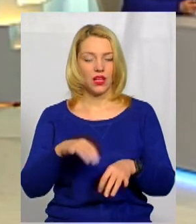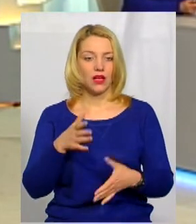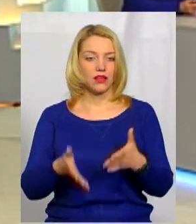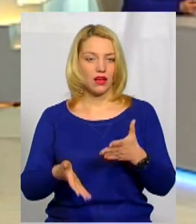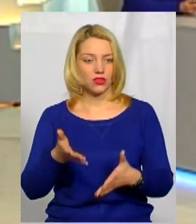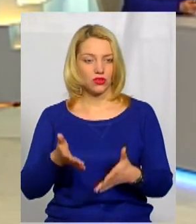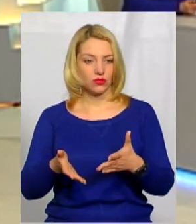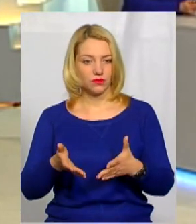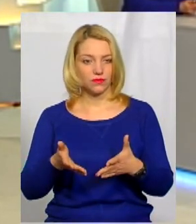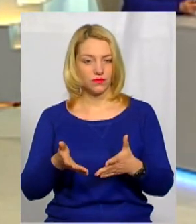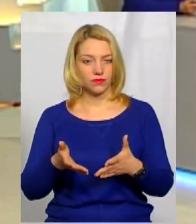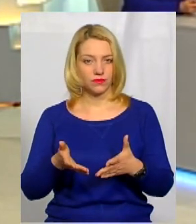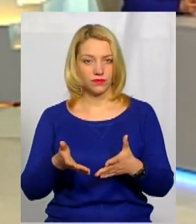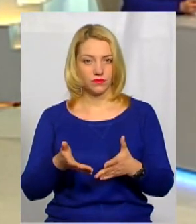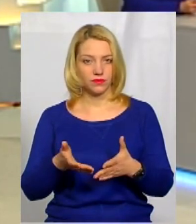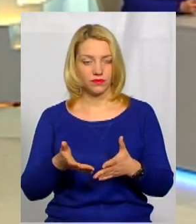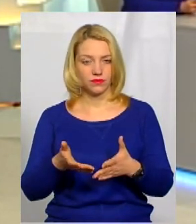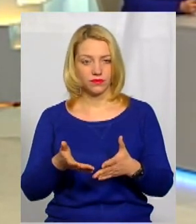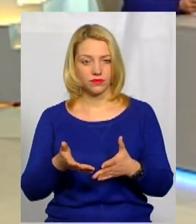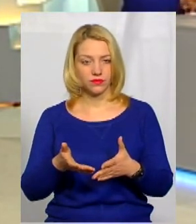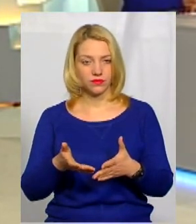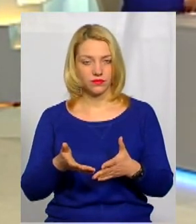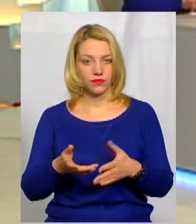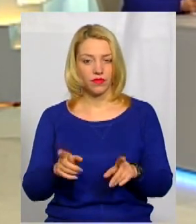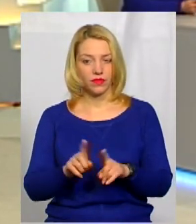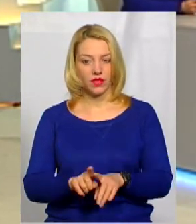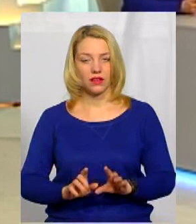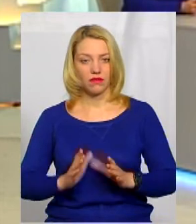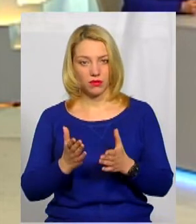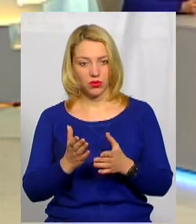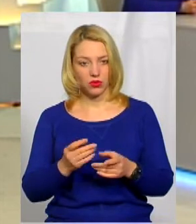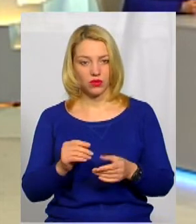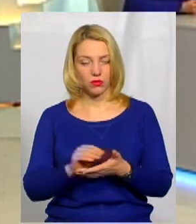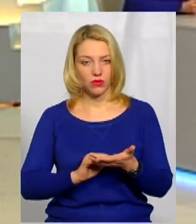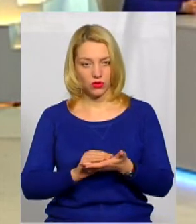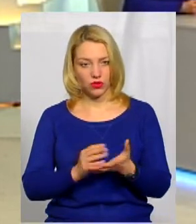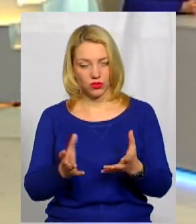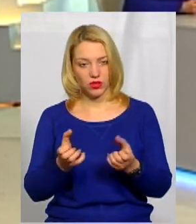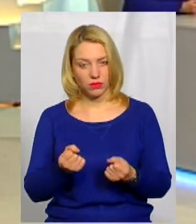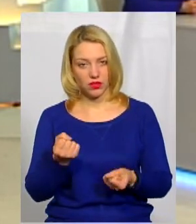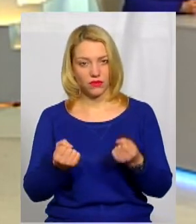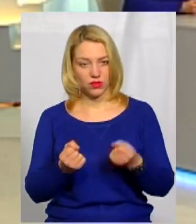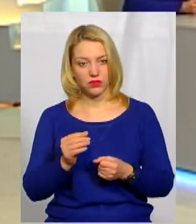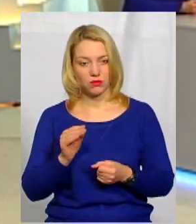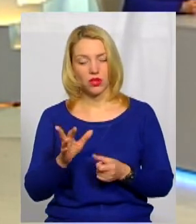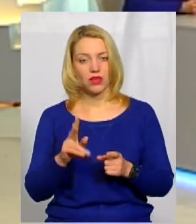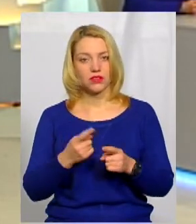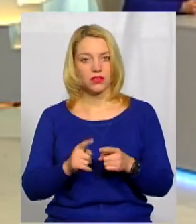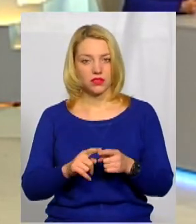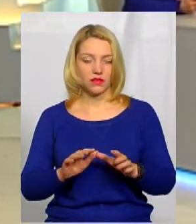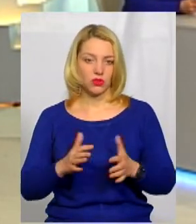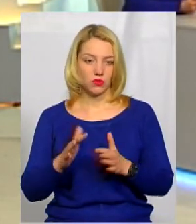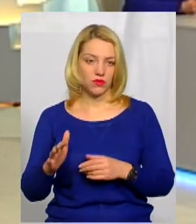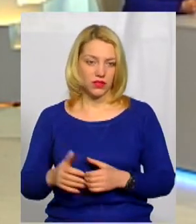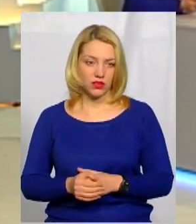якщо такий випадок і повторно отримати водійське посвідчення, як це відбувається?